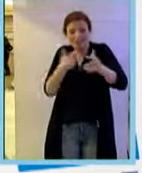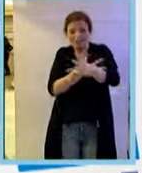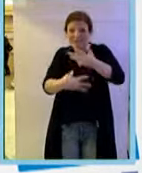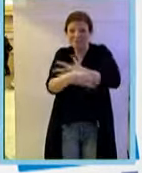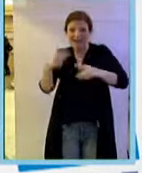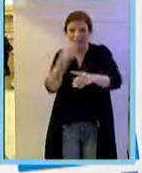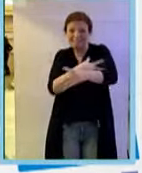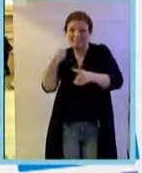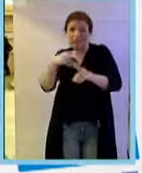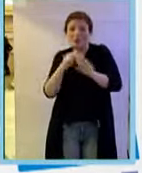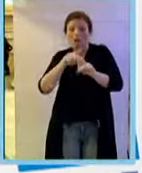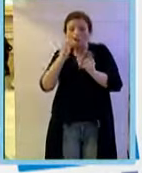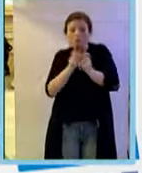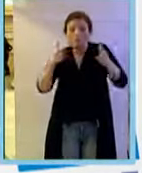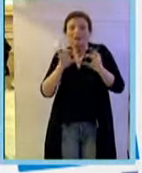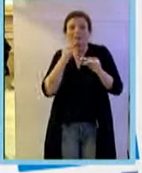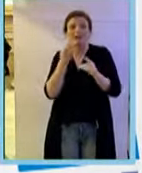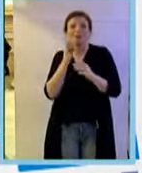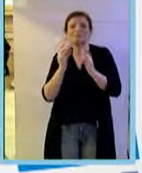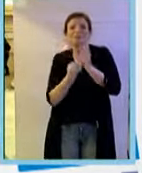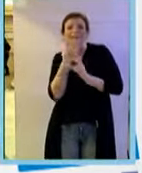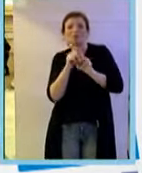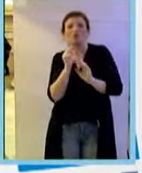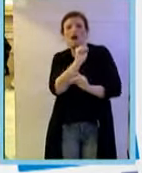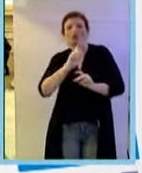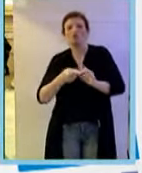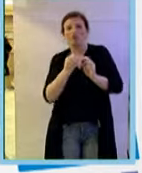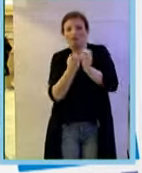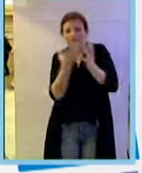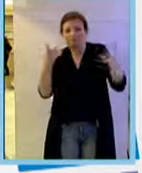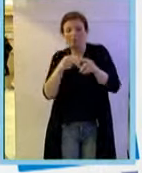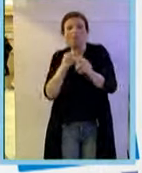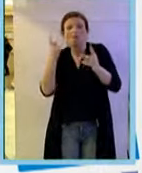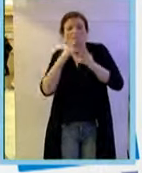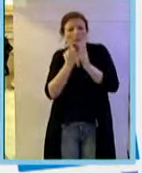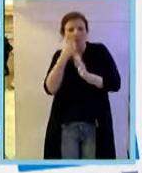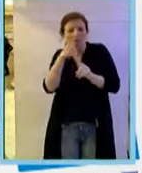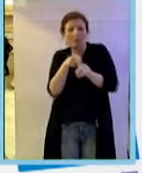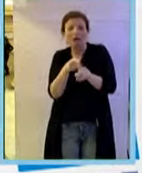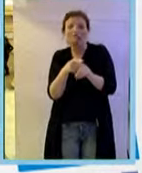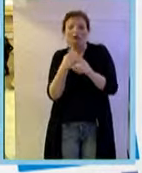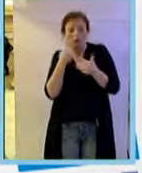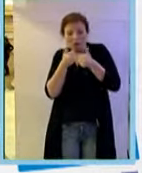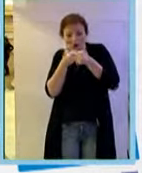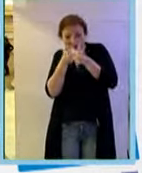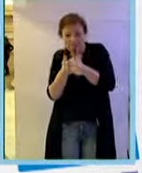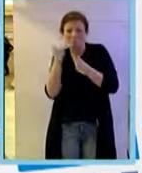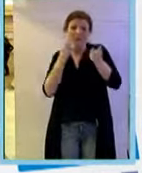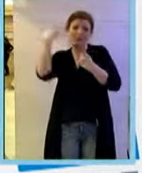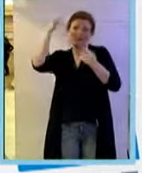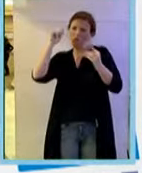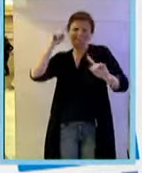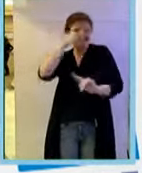sanguini, un fattore angiogenico. Questa è stata un'idea fondamentale, molto difficile da seguire all'epoca.